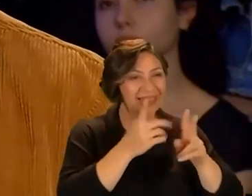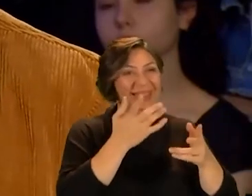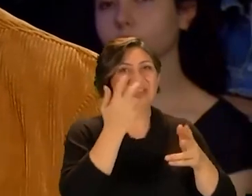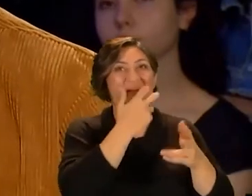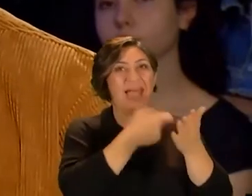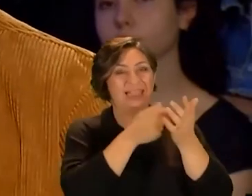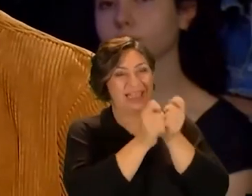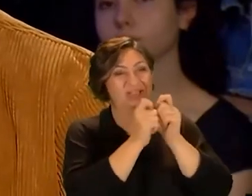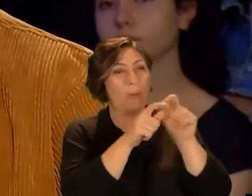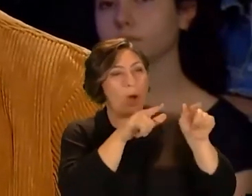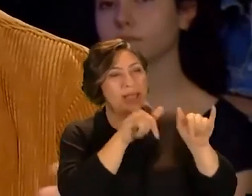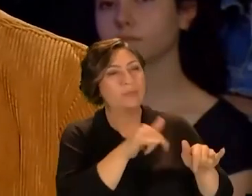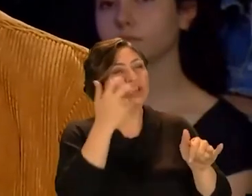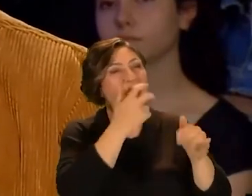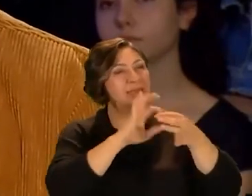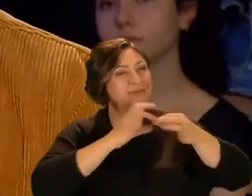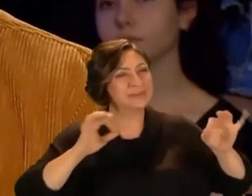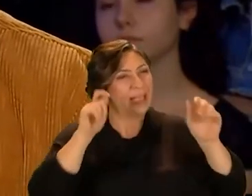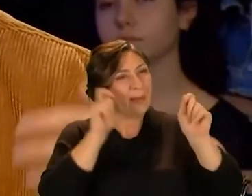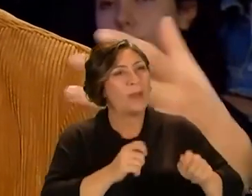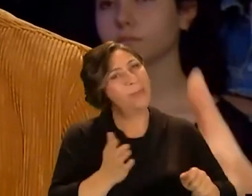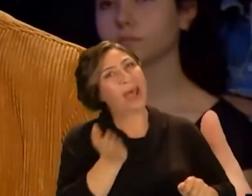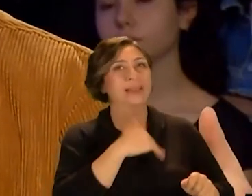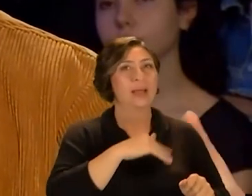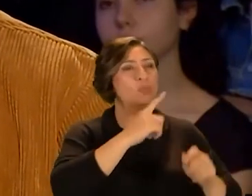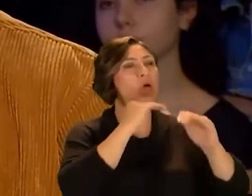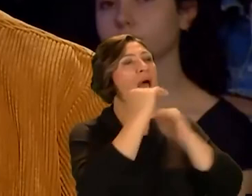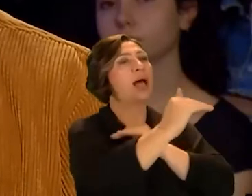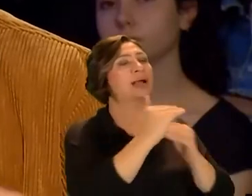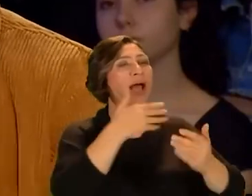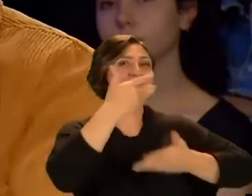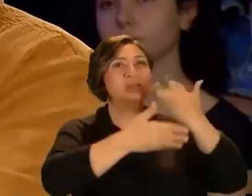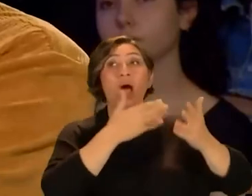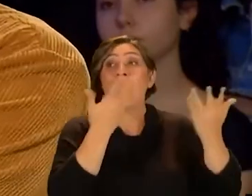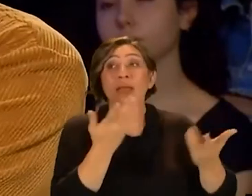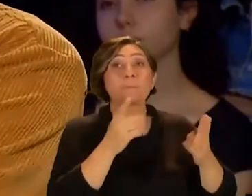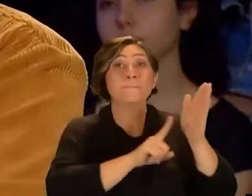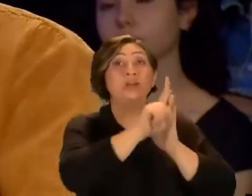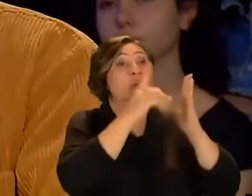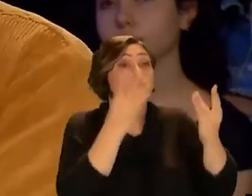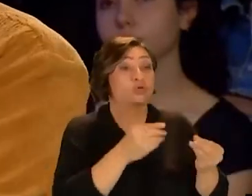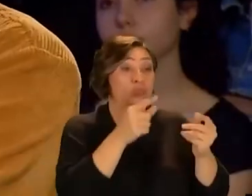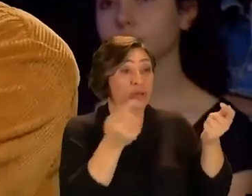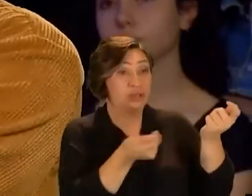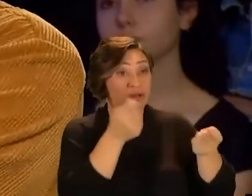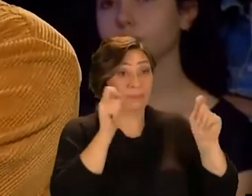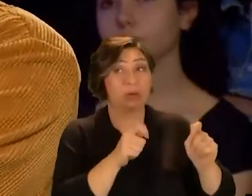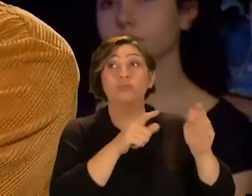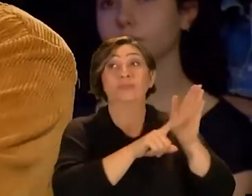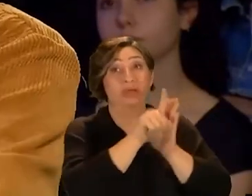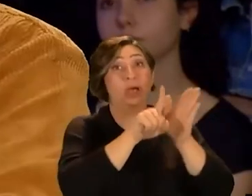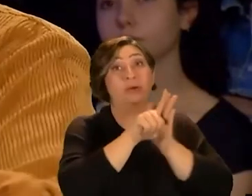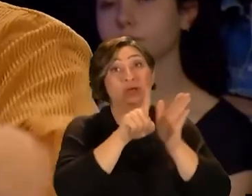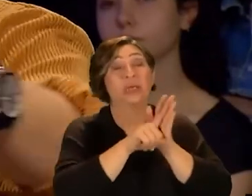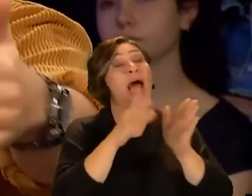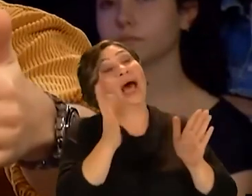yani işte şarkı adı değişecek ama aynı formda bütün halka hitap edebilecek çünkü artık başarmış olduk bu kadar işi yaptık ve